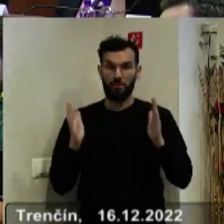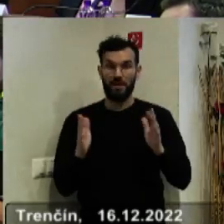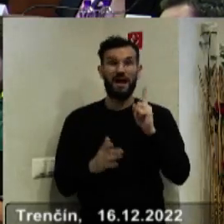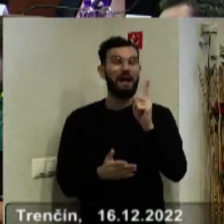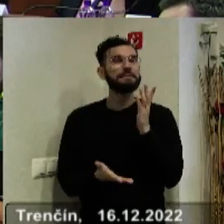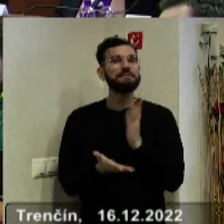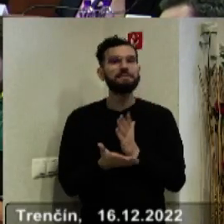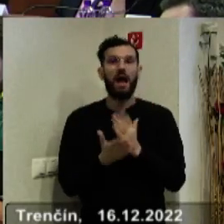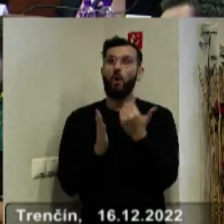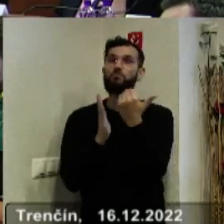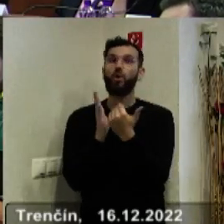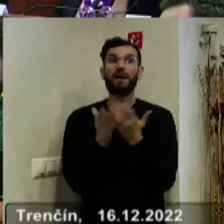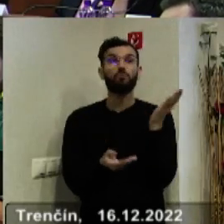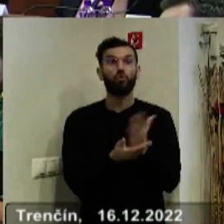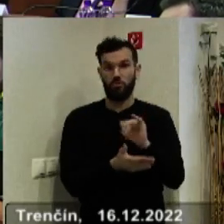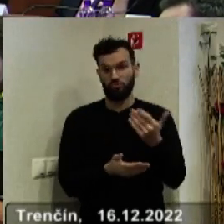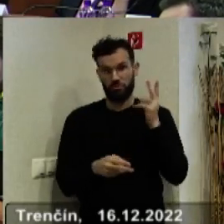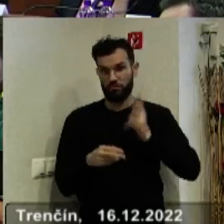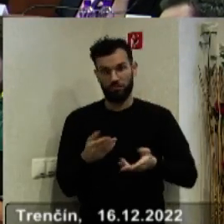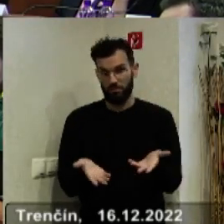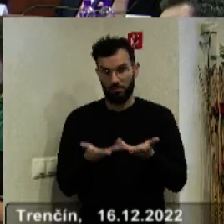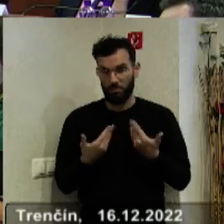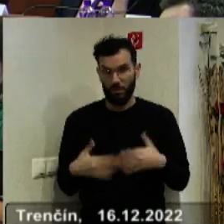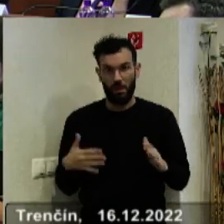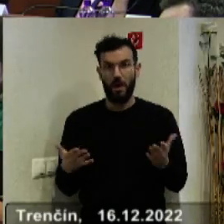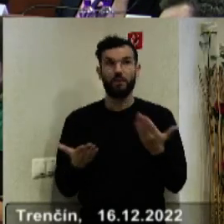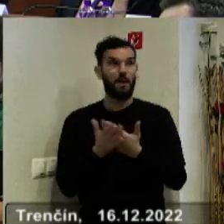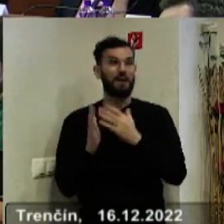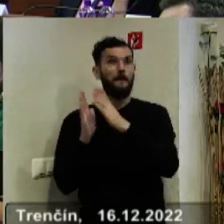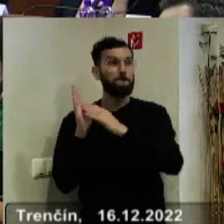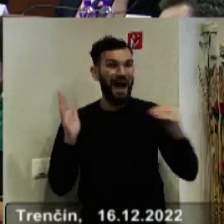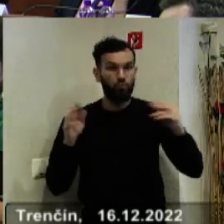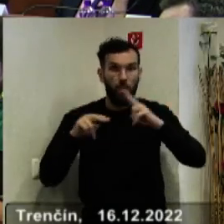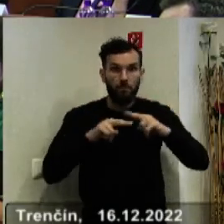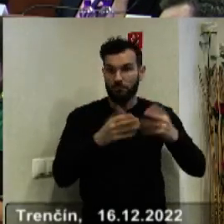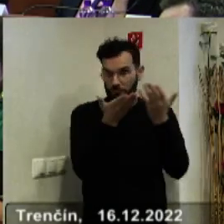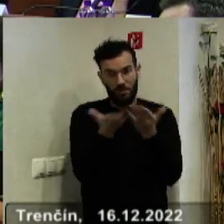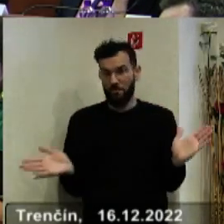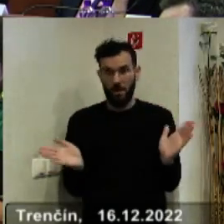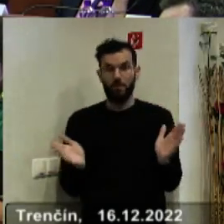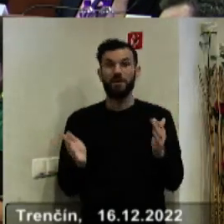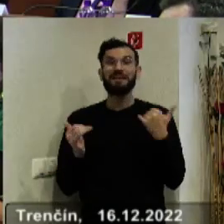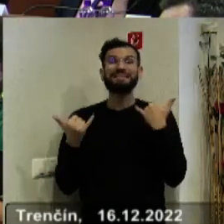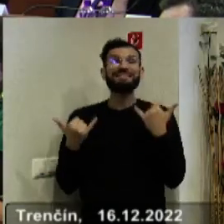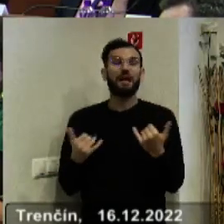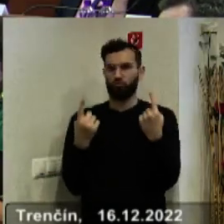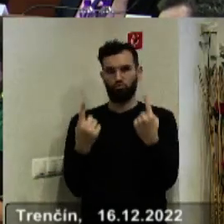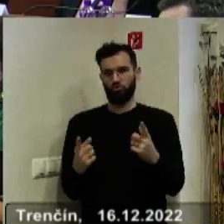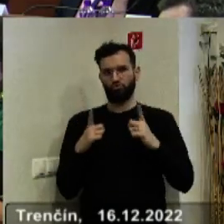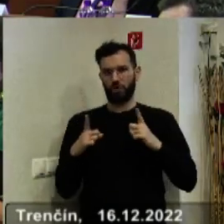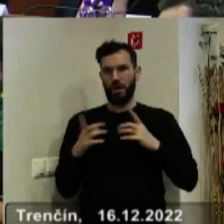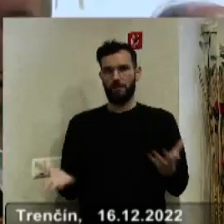stále k dispozícii programové dokumenty, ako proste implementačný manuál, čiže zatiaľ nevieme, nevieme s programom robiť nič.